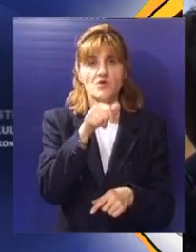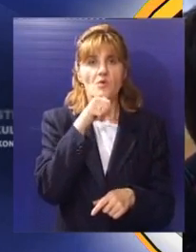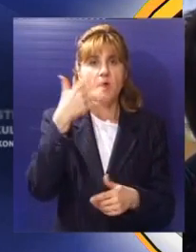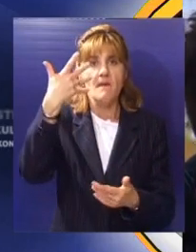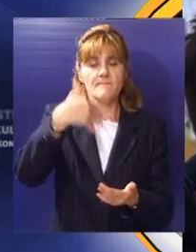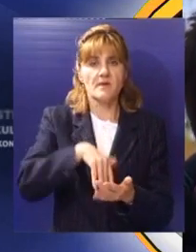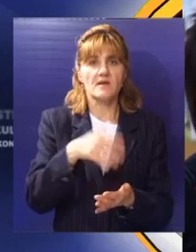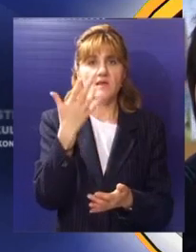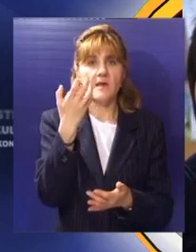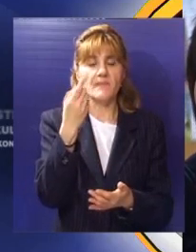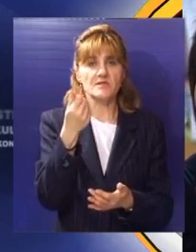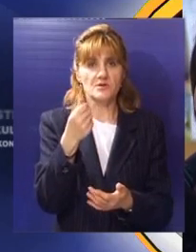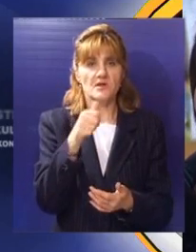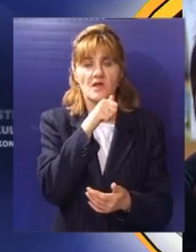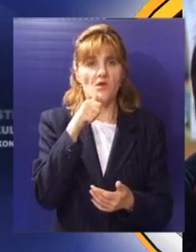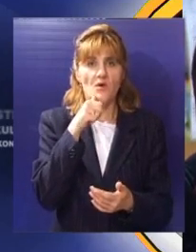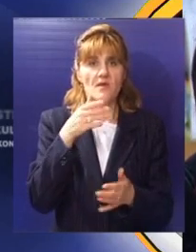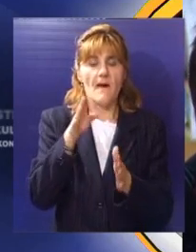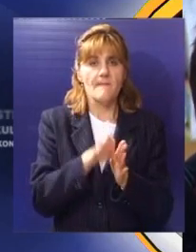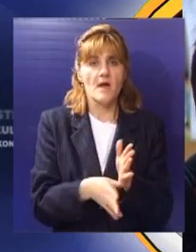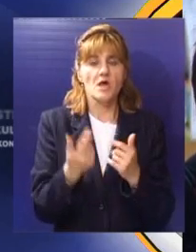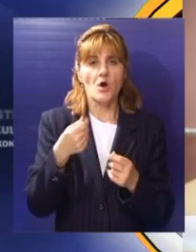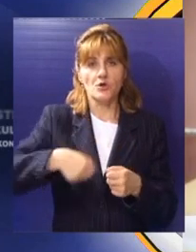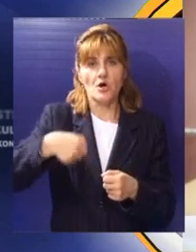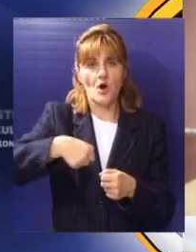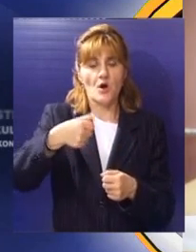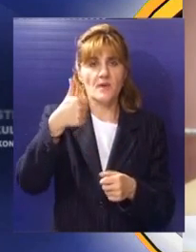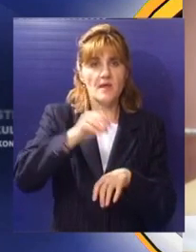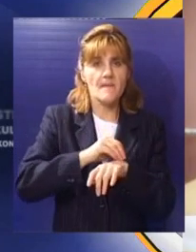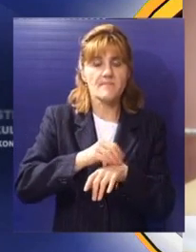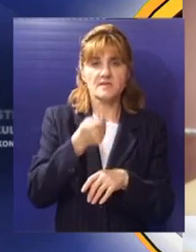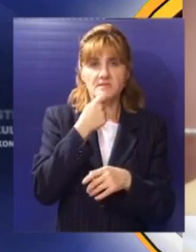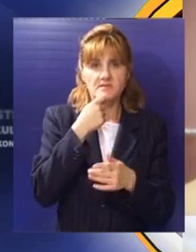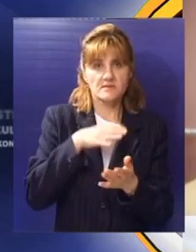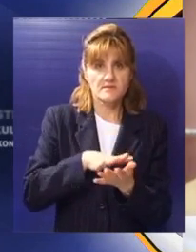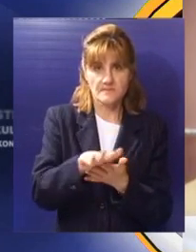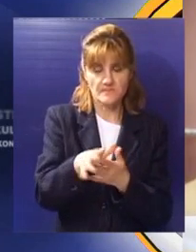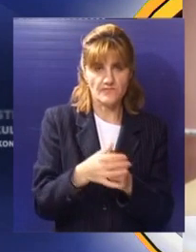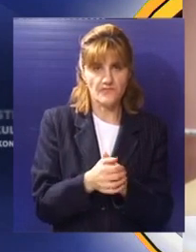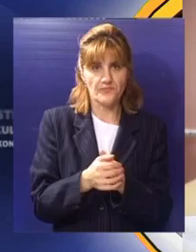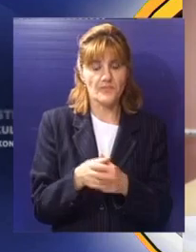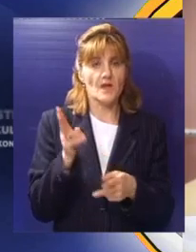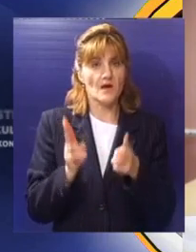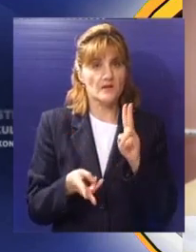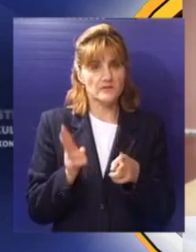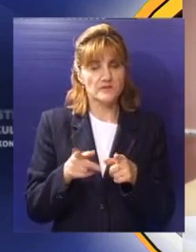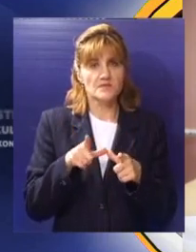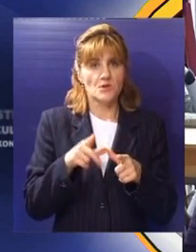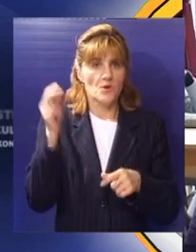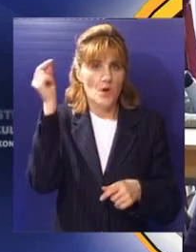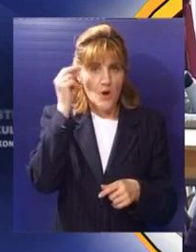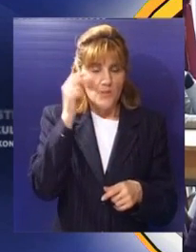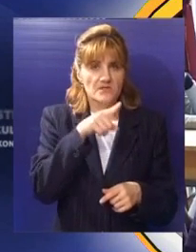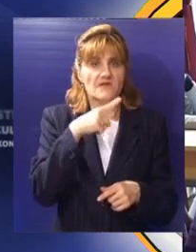5.500 dinara manje od prosečne potrošačke korpe. Statistika govori da zaposlene u obrazovanju imaju daleko